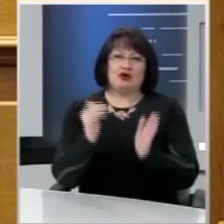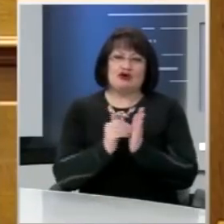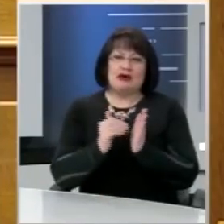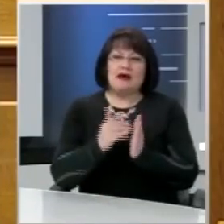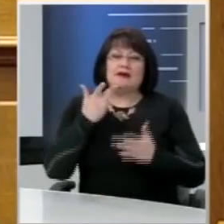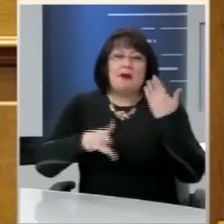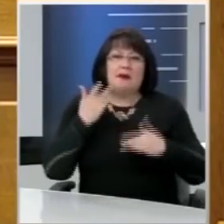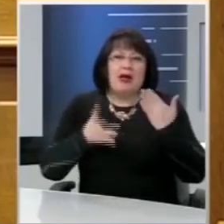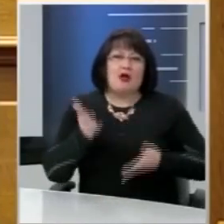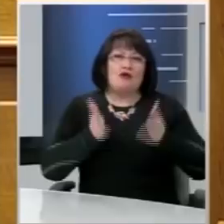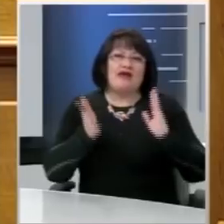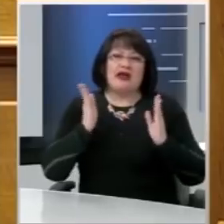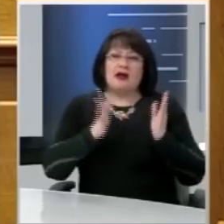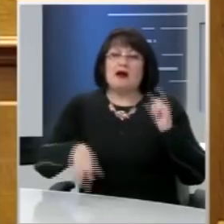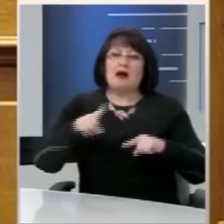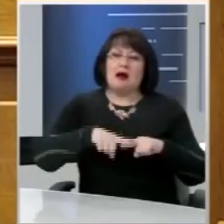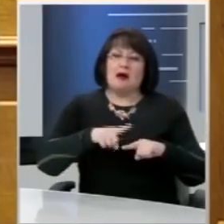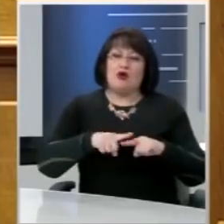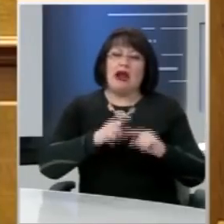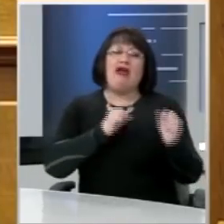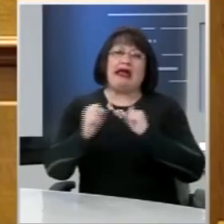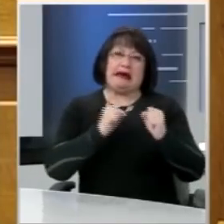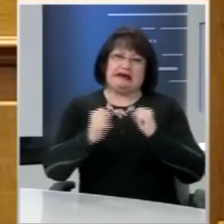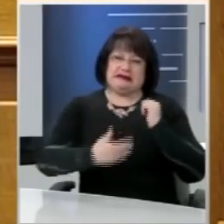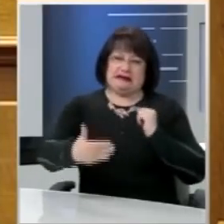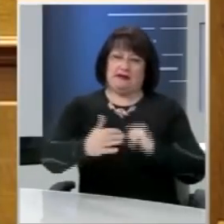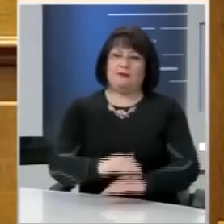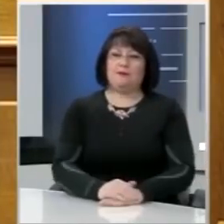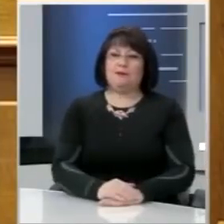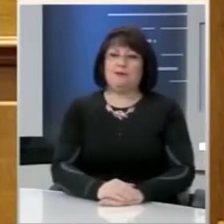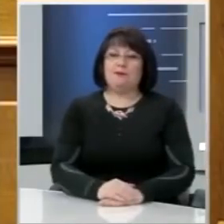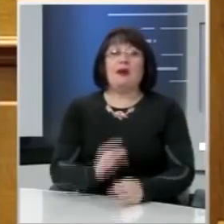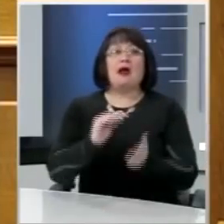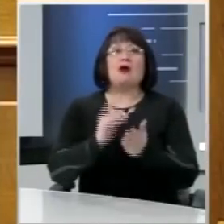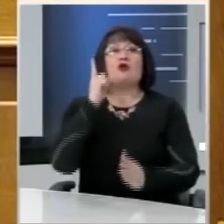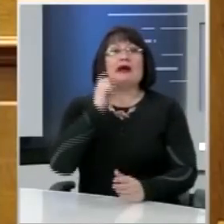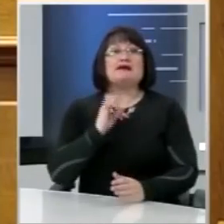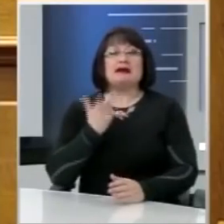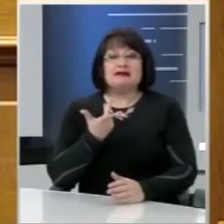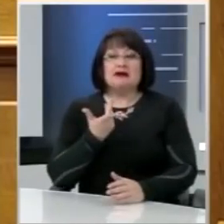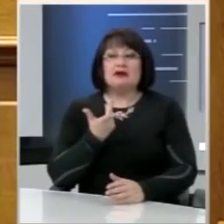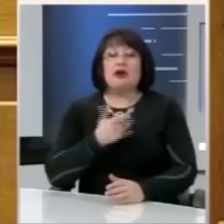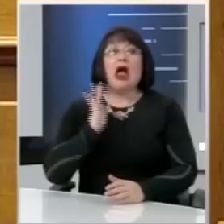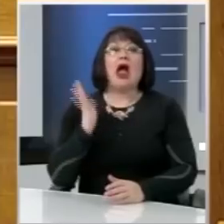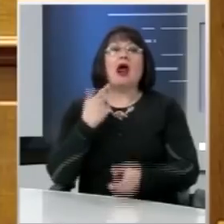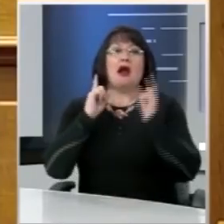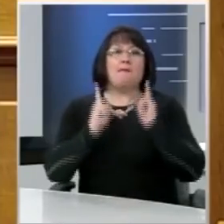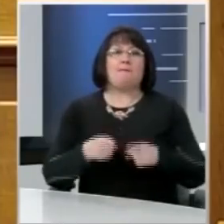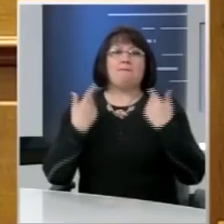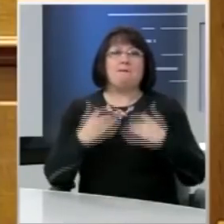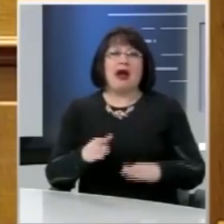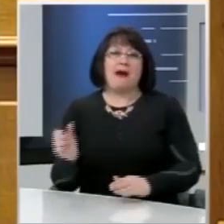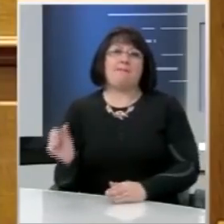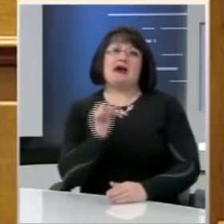έχουν εγκαταλείψει τη χώρα στα χρόνια αυτά της κρίσης. Και ξέρετε επίσης πως αν αποφασίσουν να